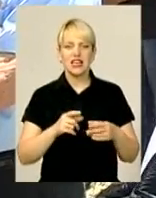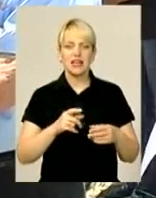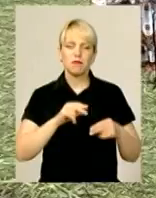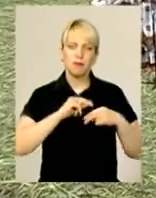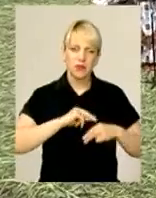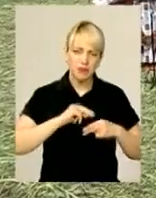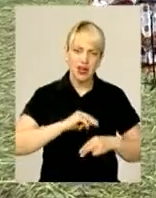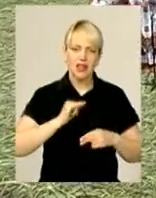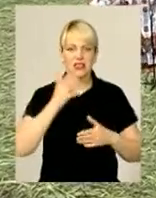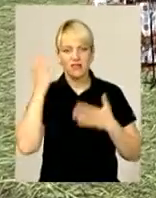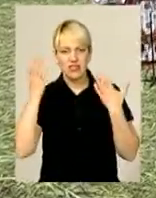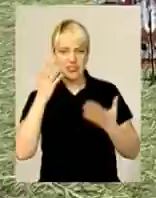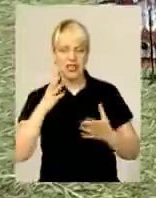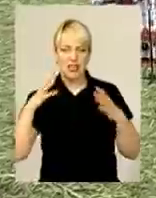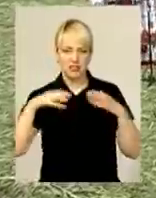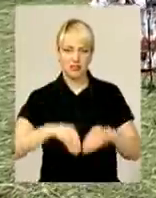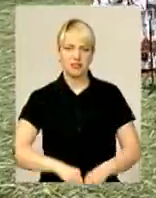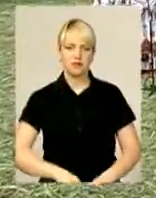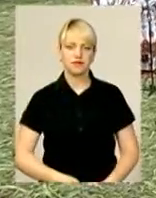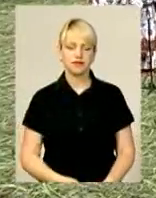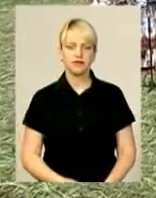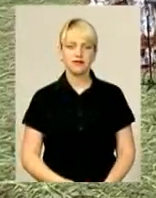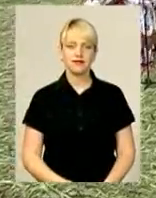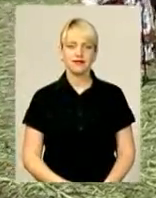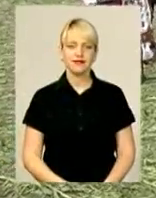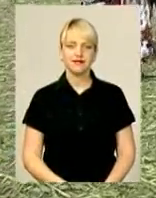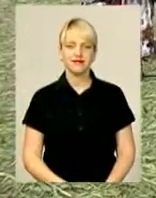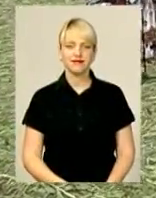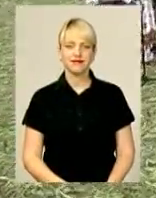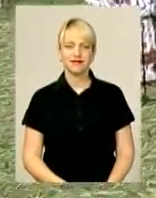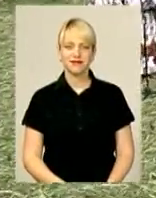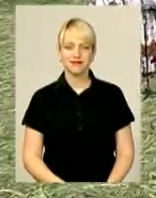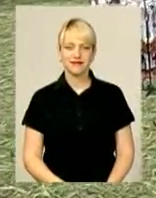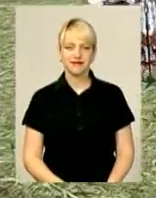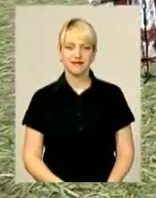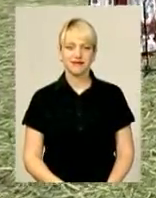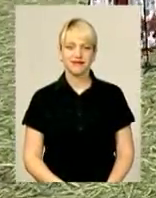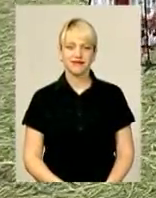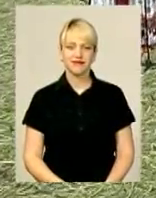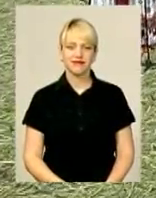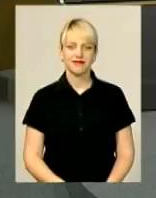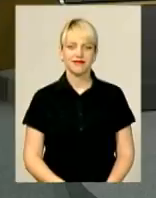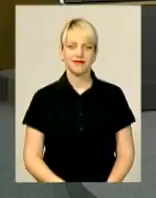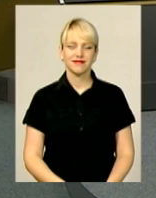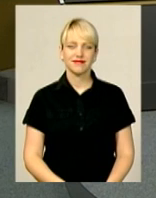і веселість. Анна Михайловська, Максим Захарченко зі Старої Синяви для інформаційного випуску.